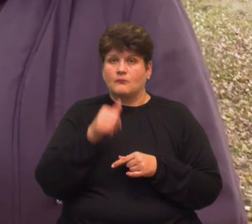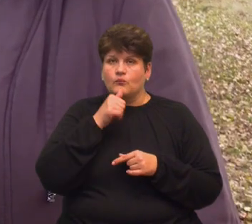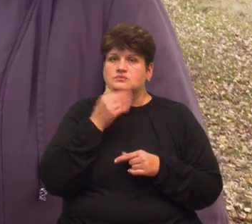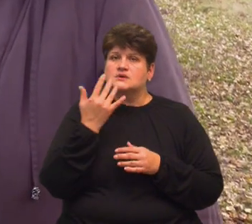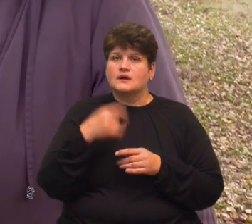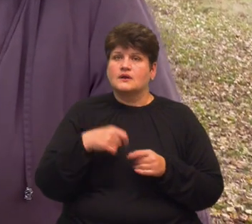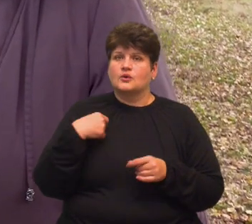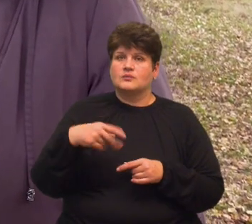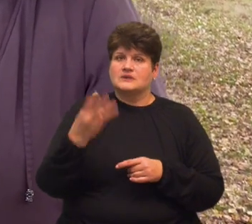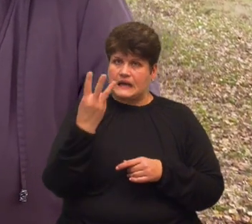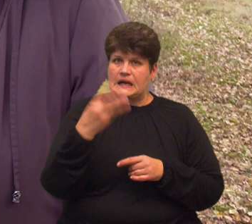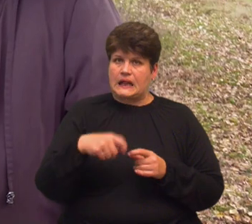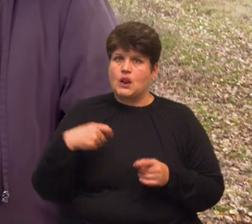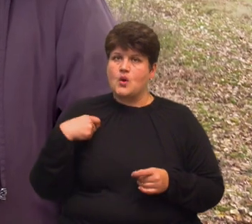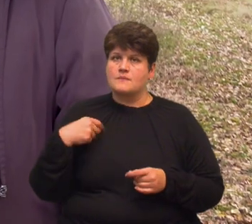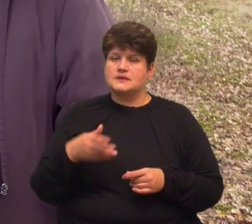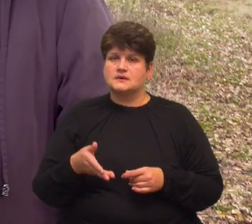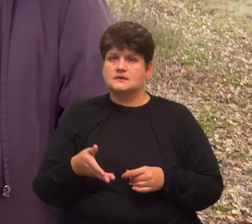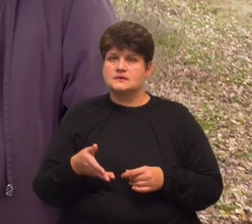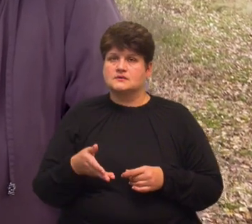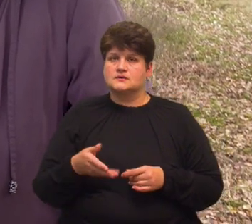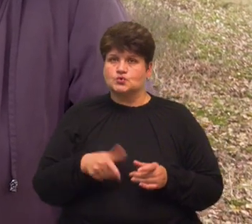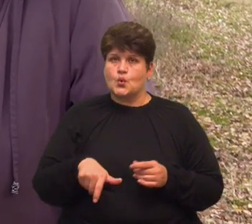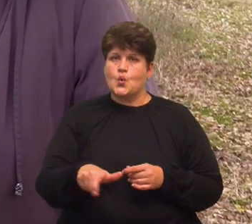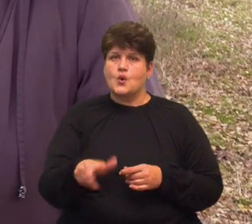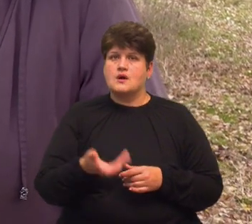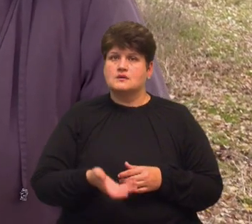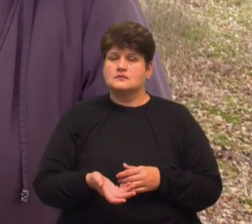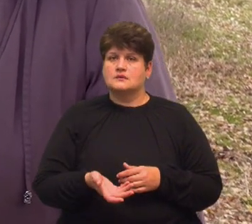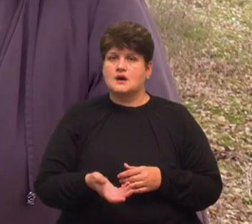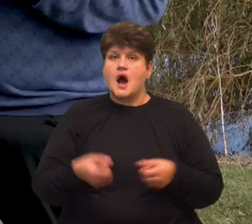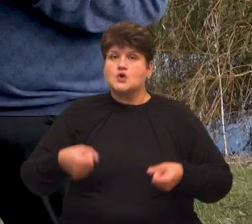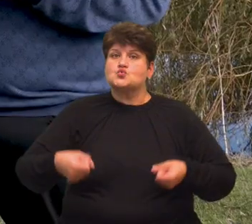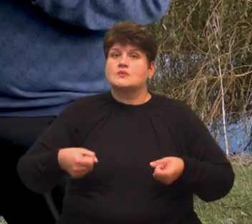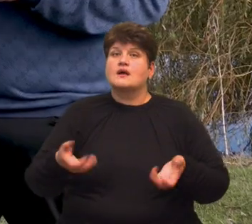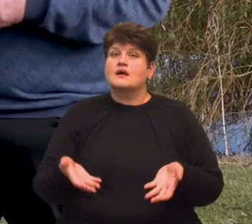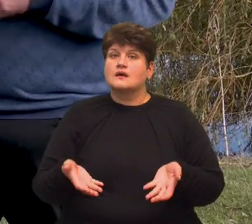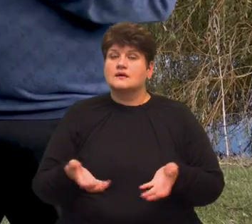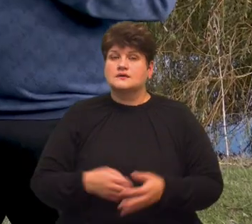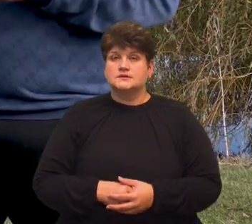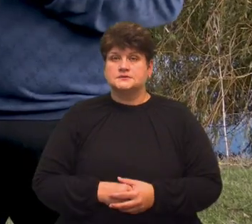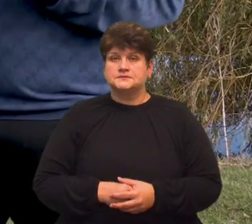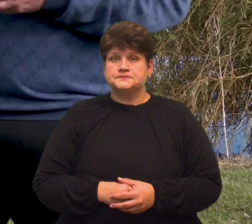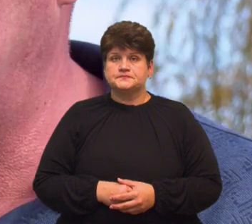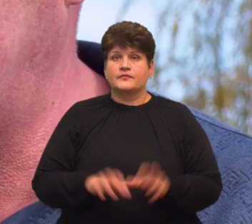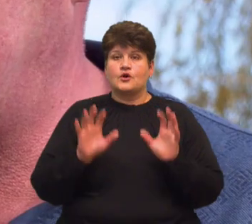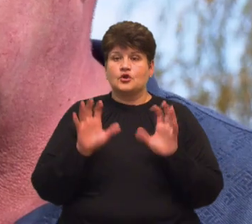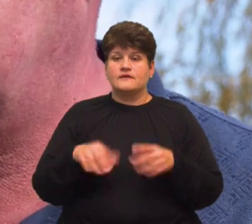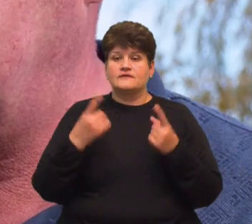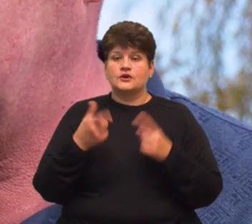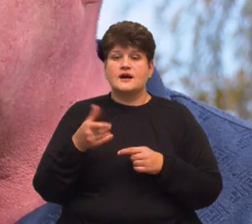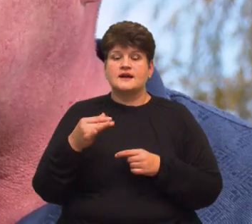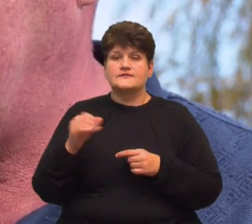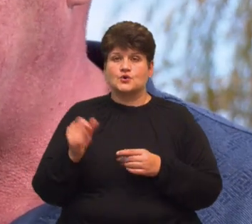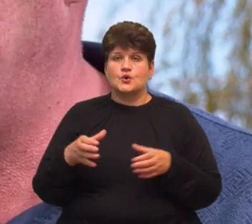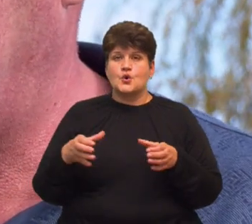майже так, три кілометри дороги. А з сумками. Голова Великогаївської громади